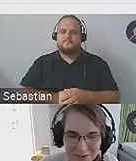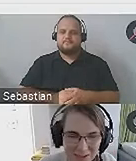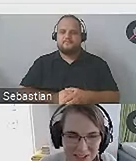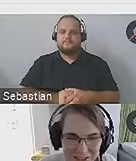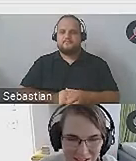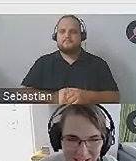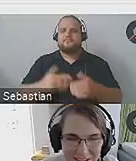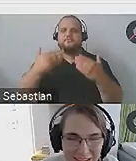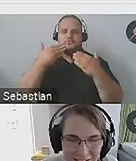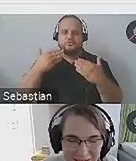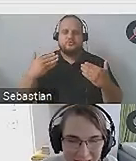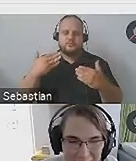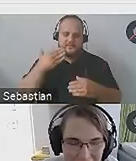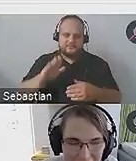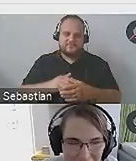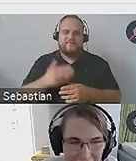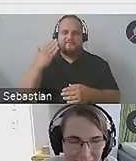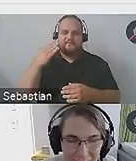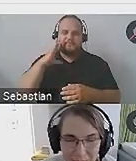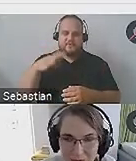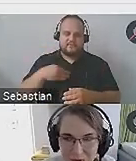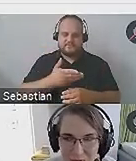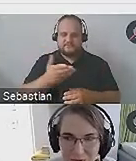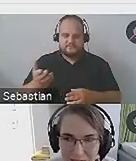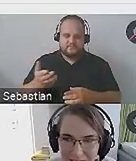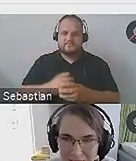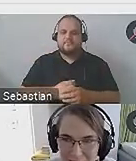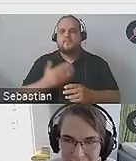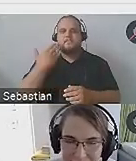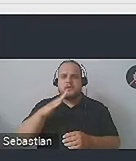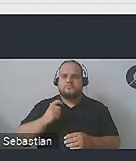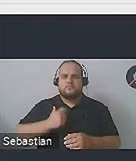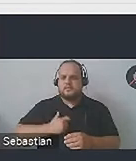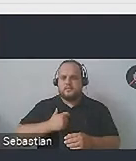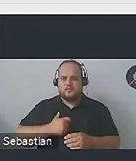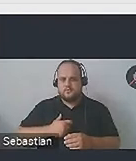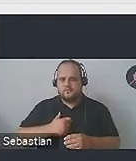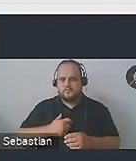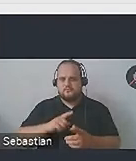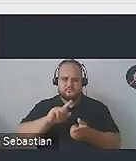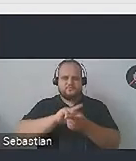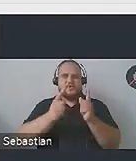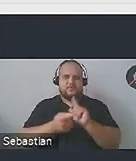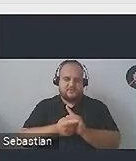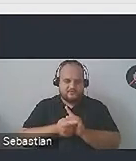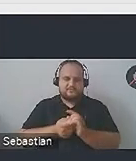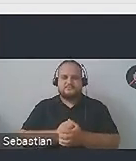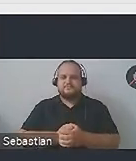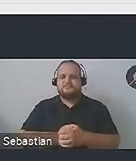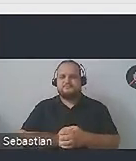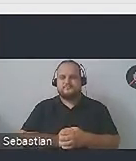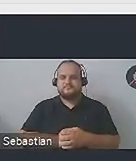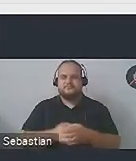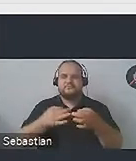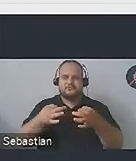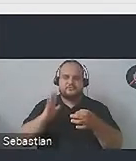Dziękuję ślicznie. Witam Państwa. Bardzo mi miło Was tak wszystkich teraz wirtualnie spotkać. No i co, dzisiaj